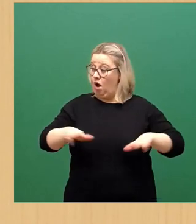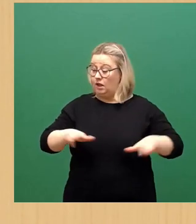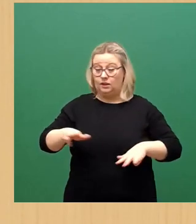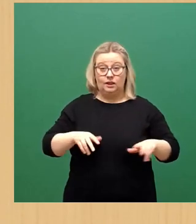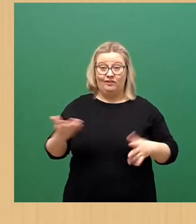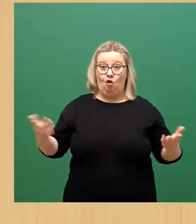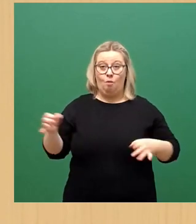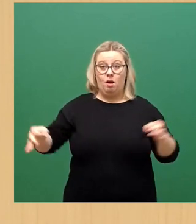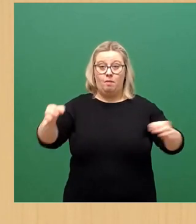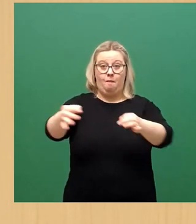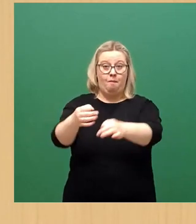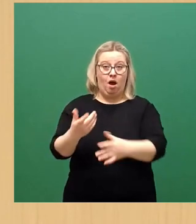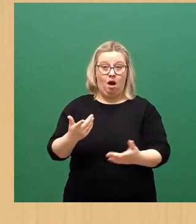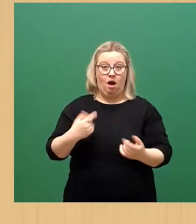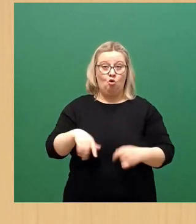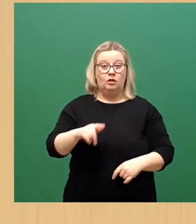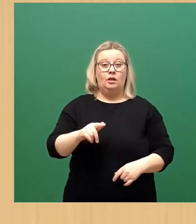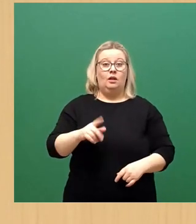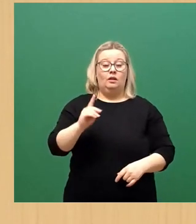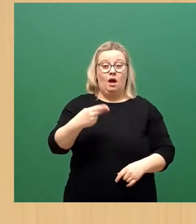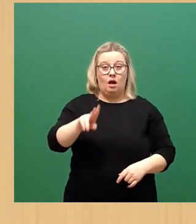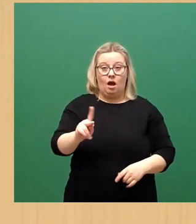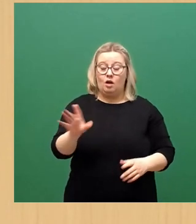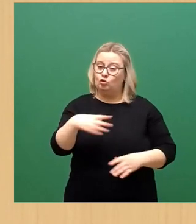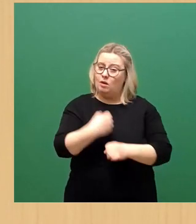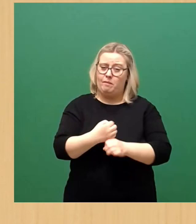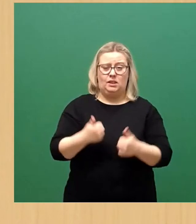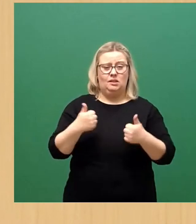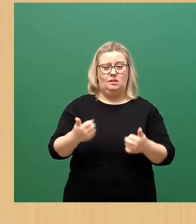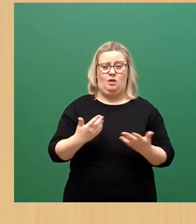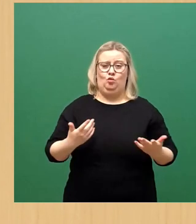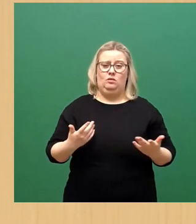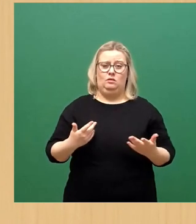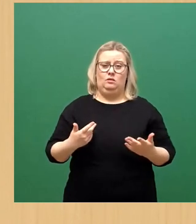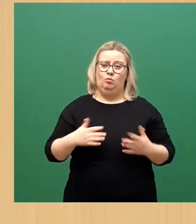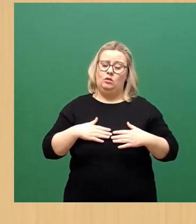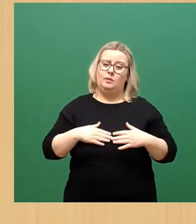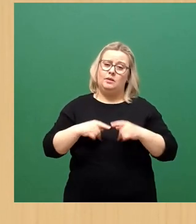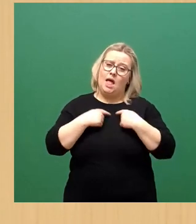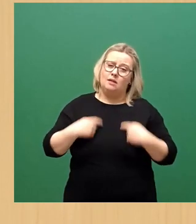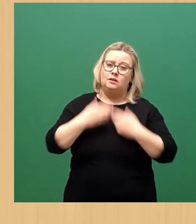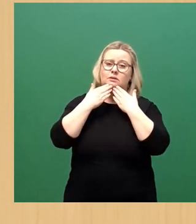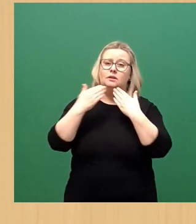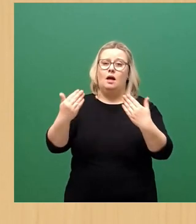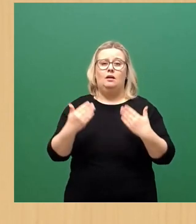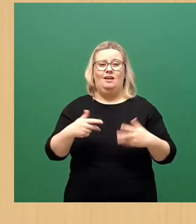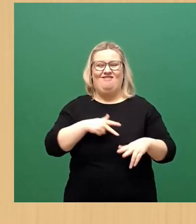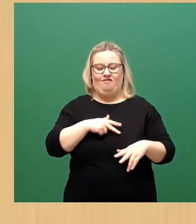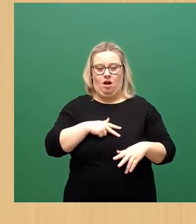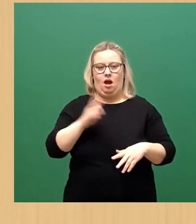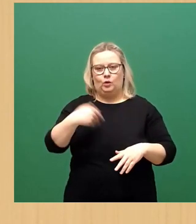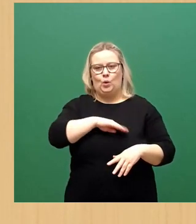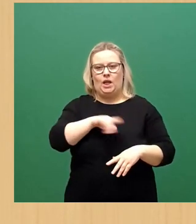in enger Abstimmung mit dem DRK, mit dem wir hervorragend zusammenarbeiten, kann da nur mein herzliches Kompliment und Dankeschön auch an die Kollegen